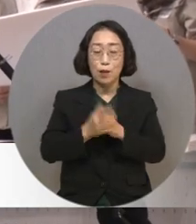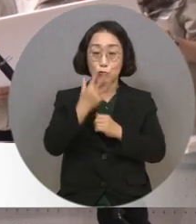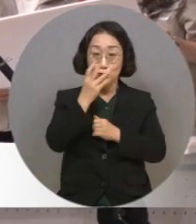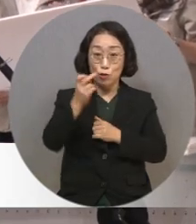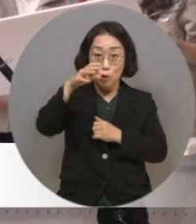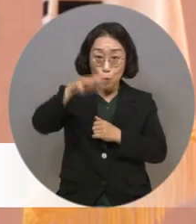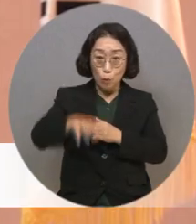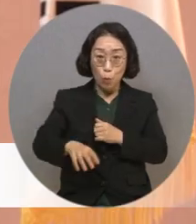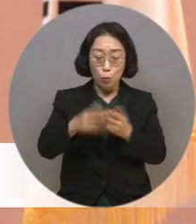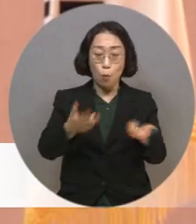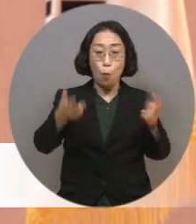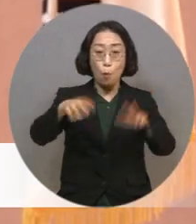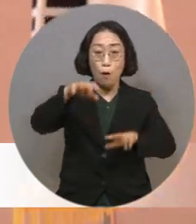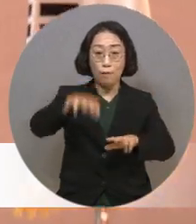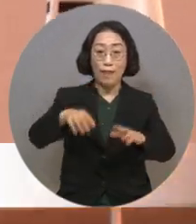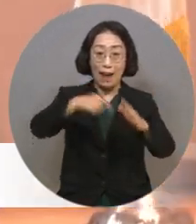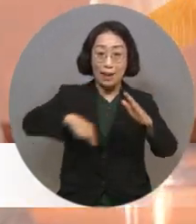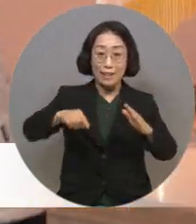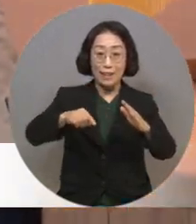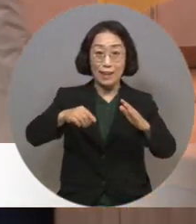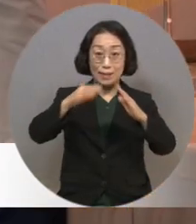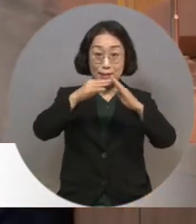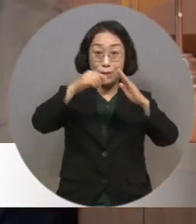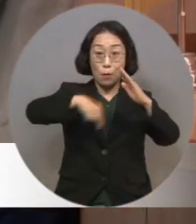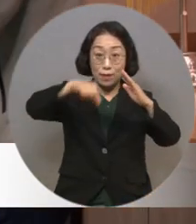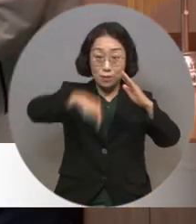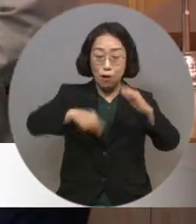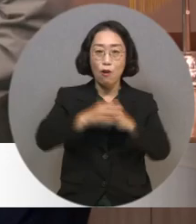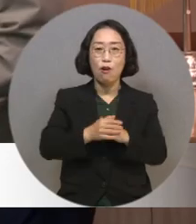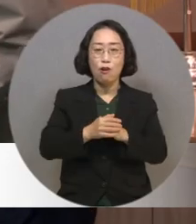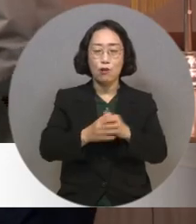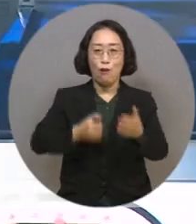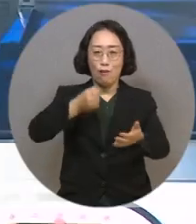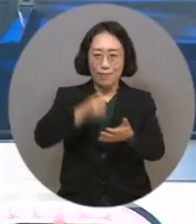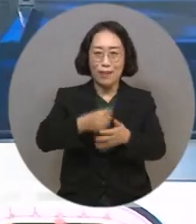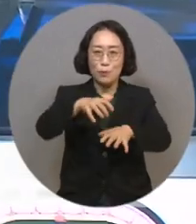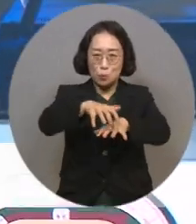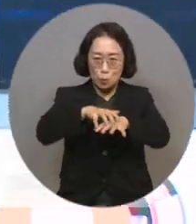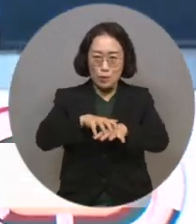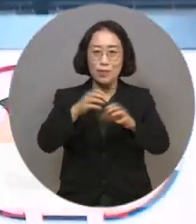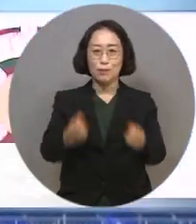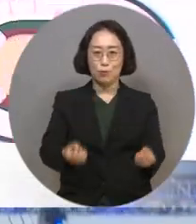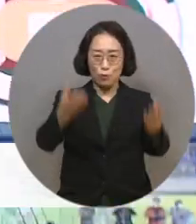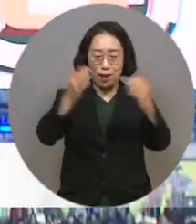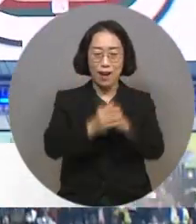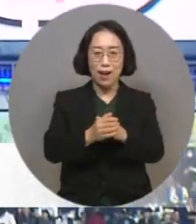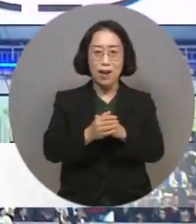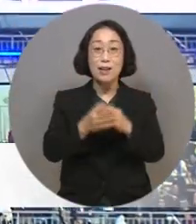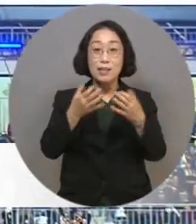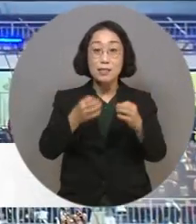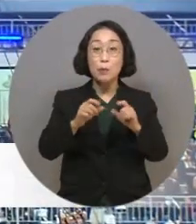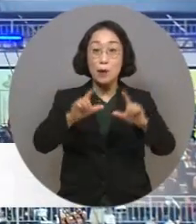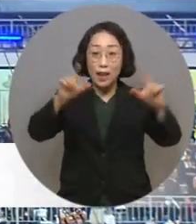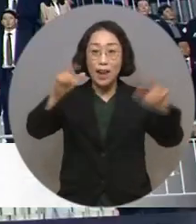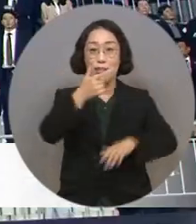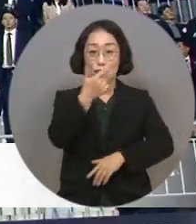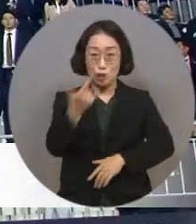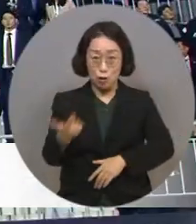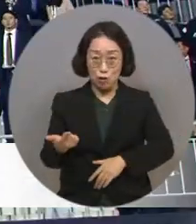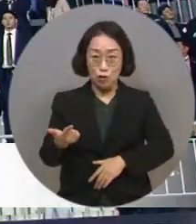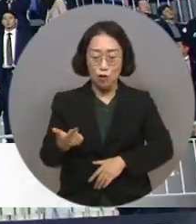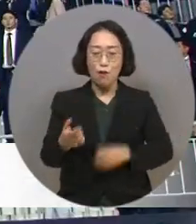전남체육관에서 선수단의 선대를 다짐하는 결단식을 가진 후 지난 주말이 시작되는 금요일 저녁